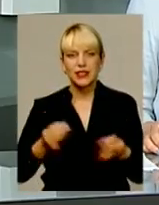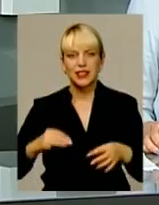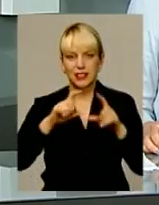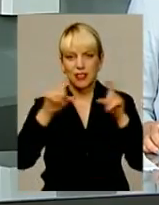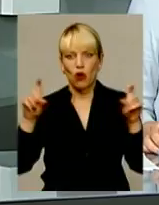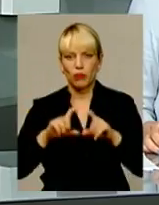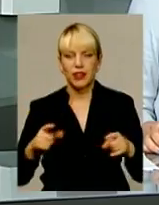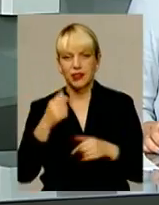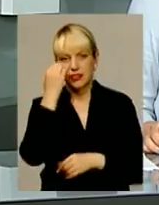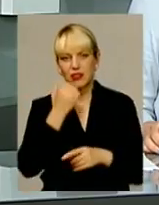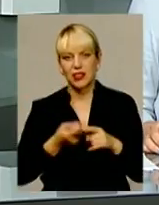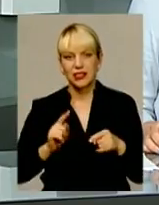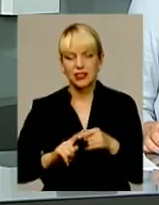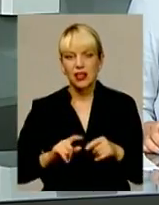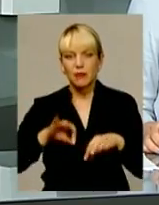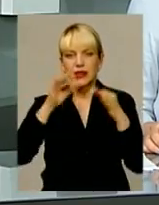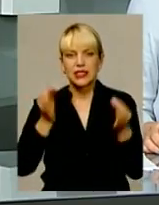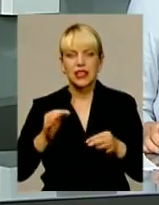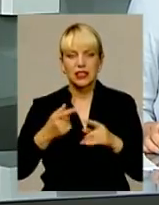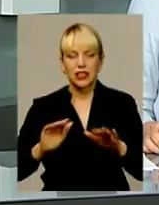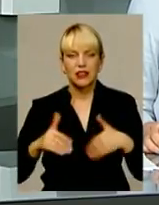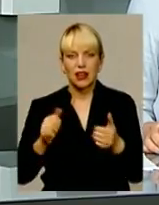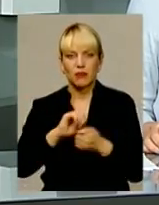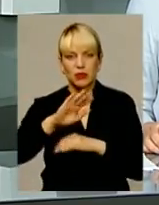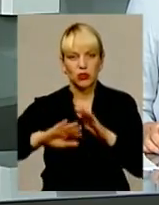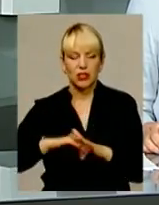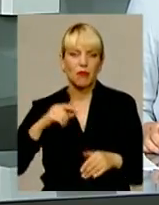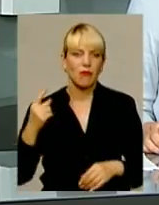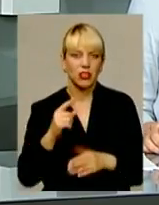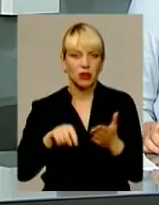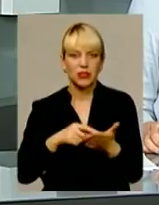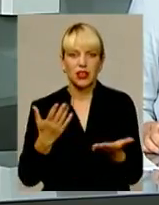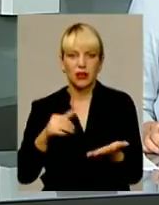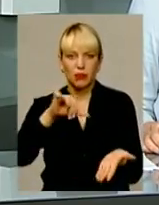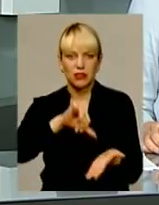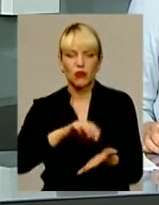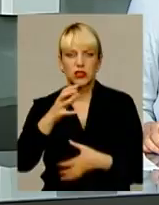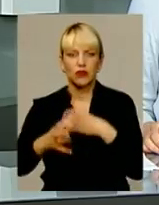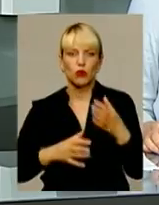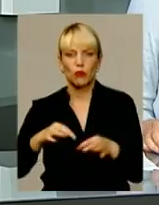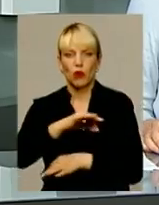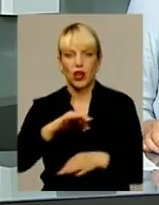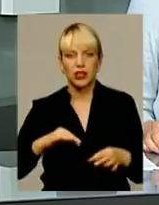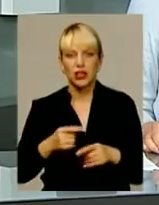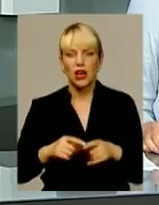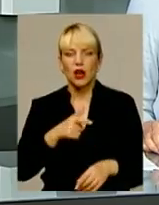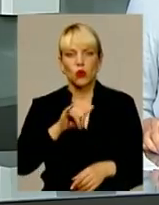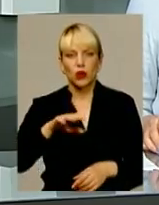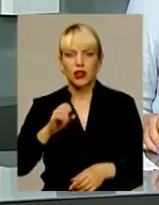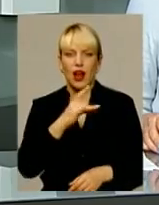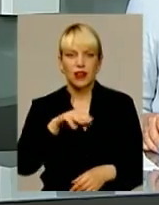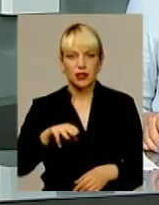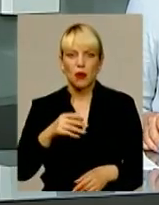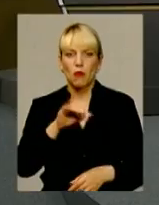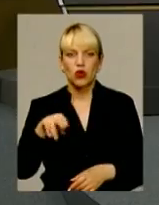Саме завдяки цій ініціативі кам'янець Подільський став першим містом, яке представлене у світовому проєкті «Google Art Street